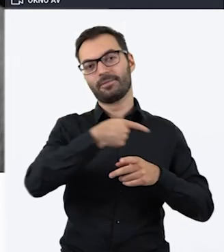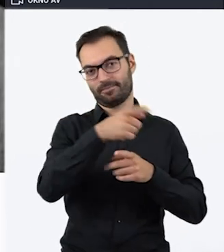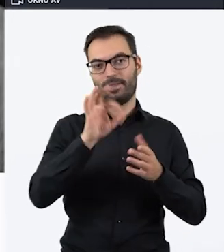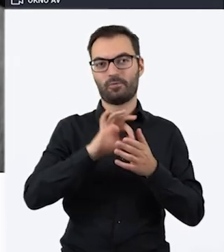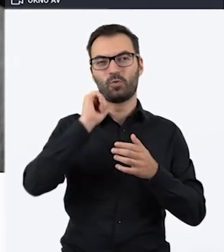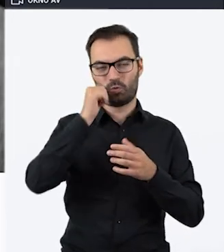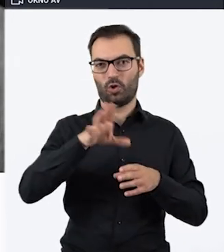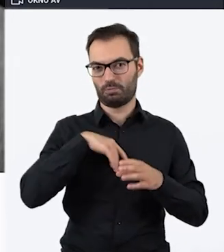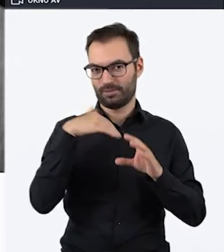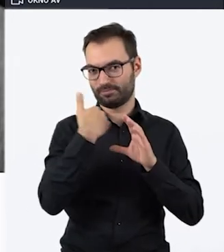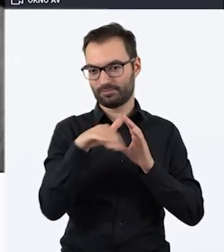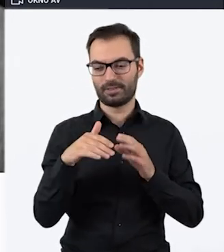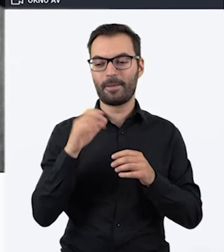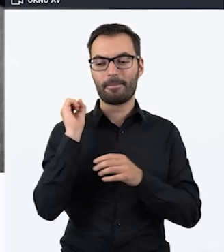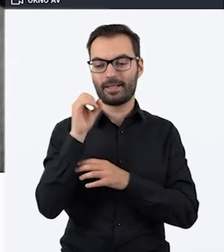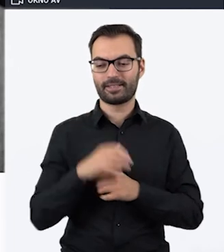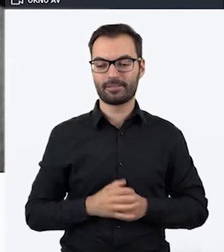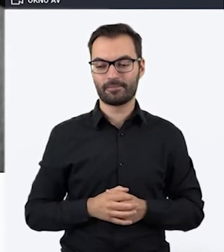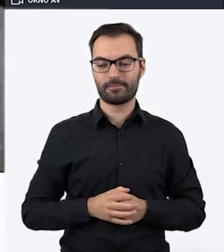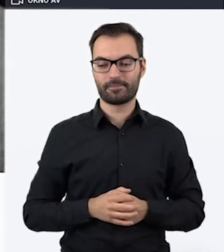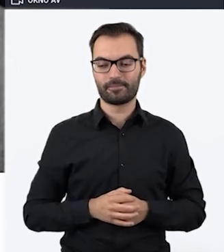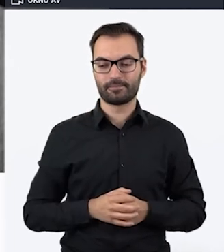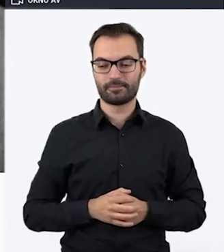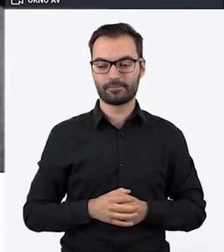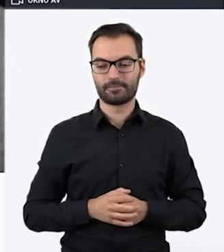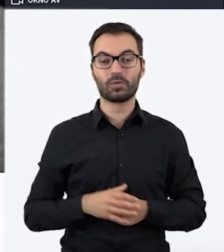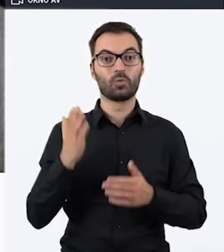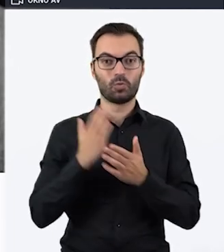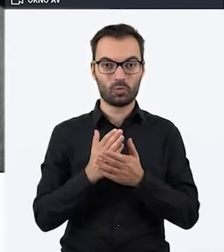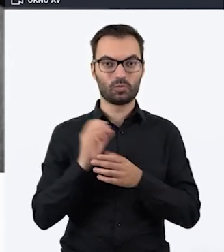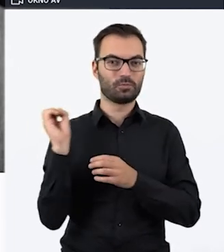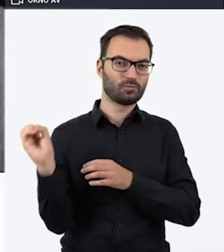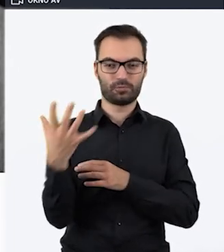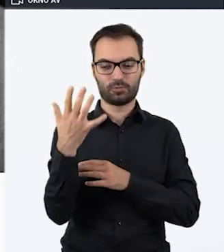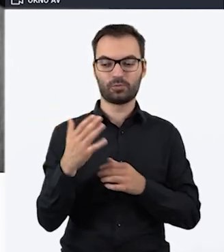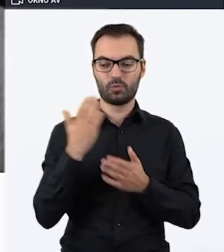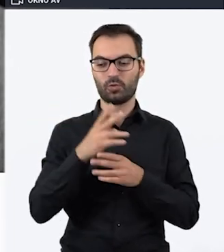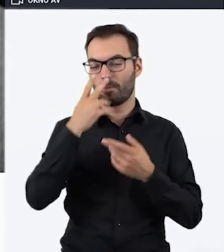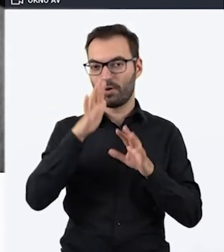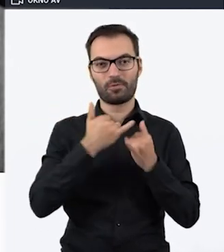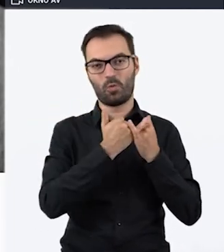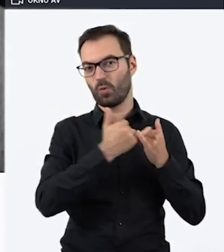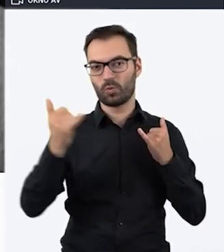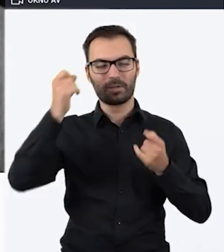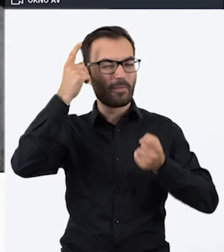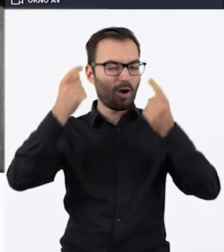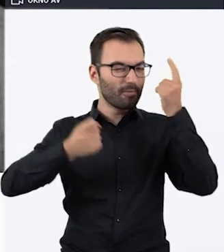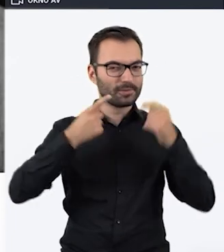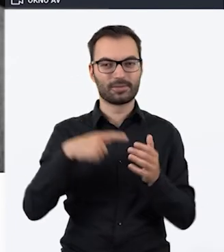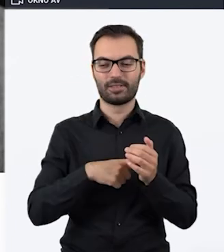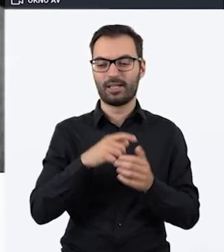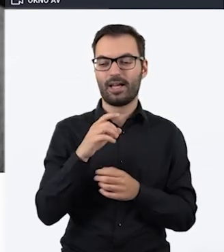jutro. Ksenia już wyświetla. Już się pokazują różne inspiracje. Widzimy tu